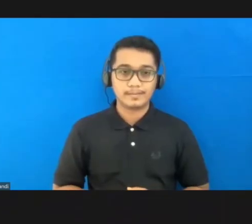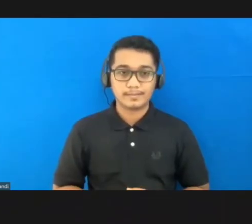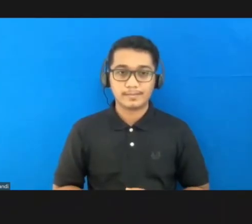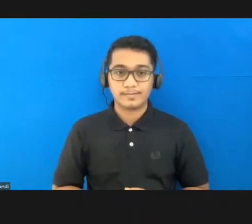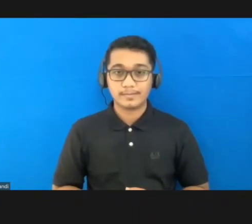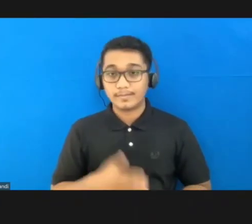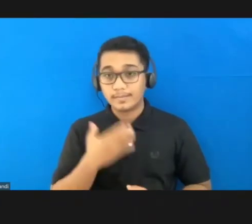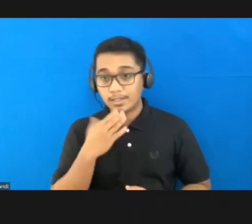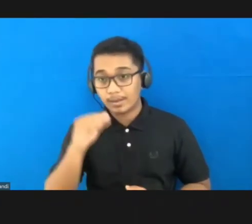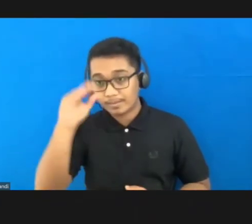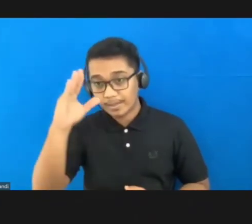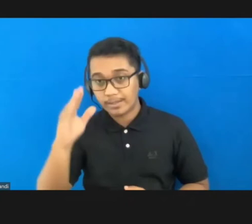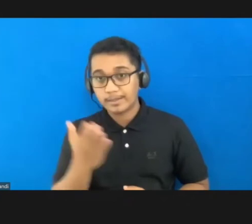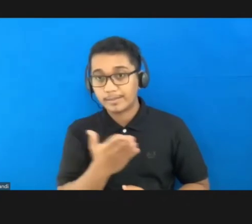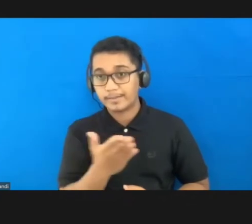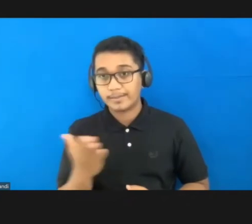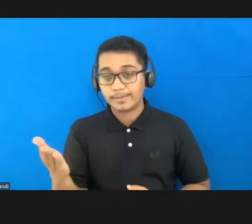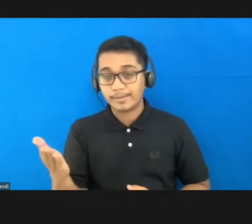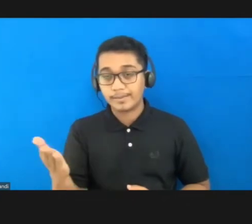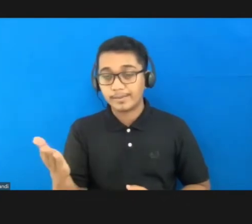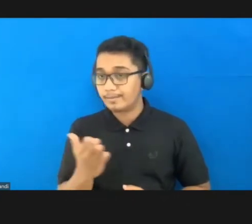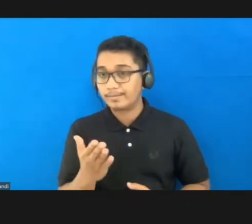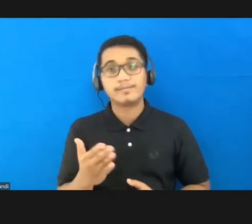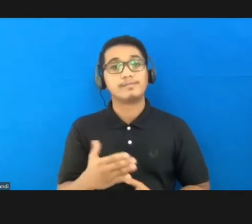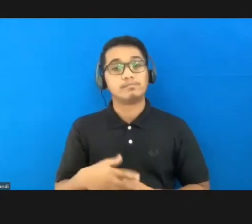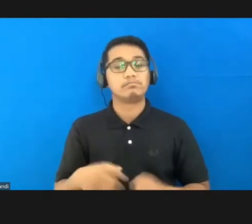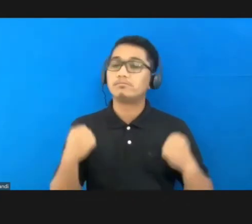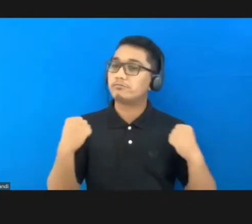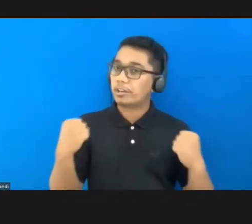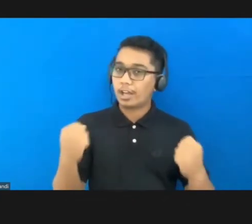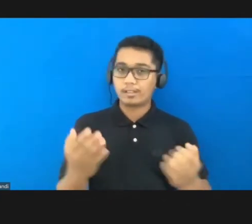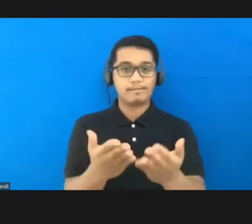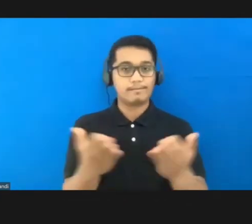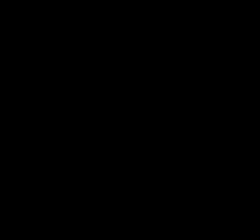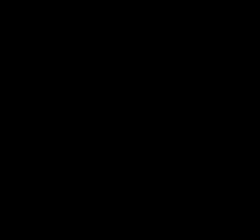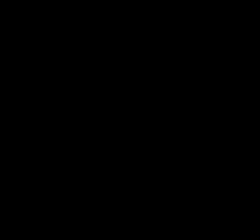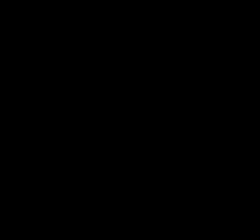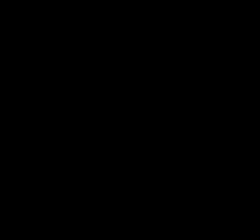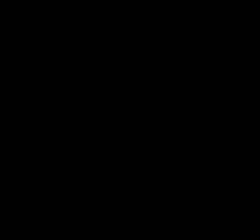Selamat pagi, salam sejahtera dan salam sehat buat kita semua.